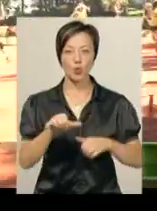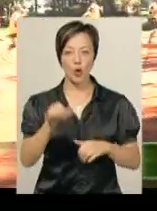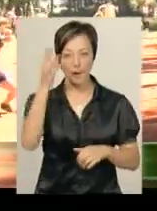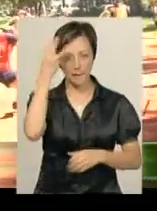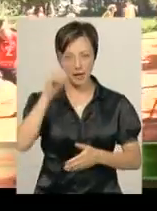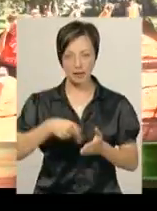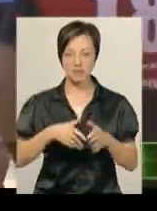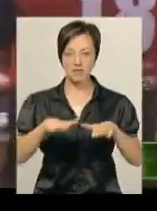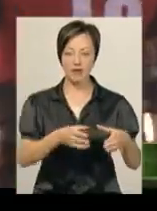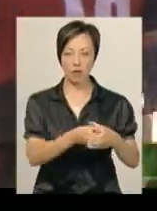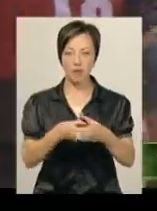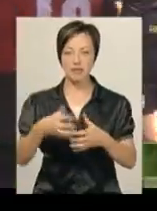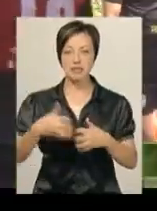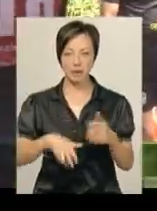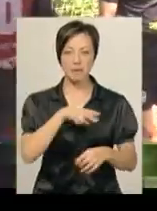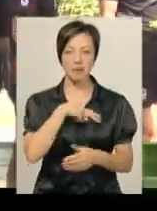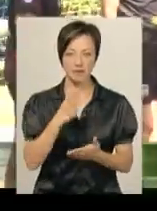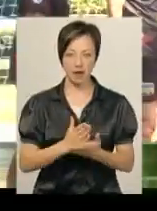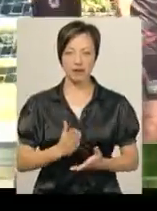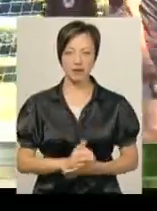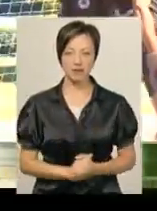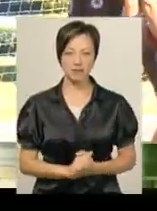Хмельницькому. Місцеві команди – серед призерів.